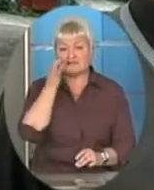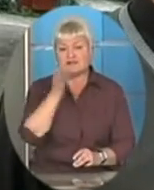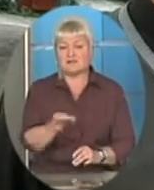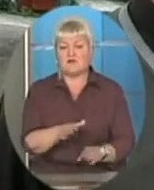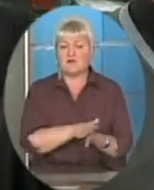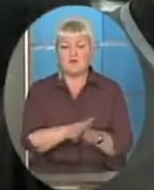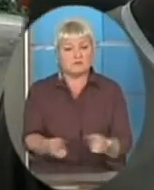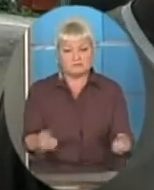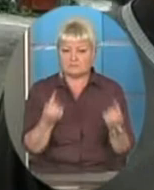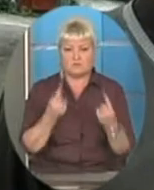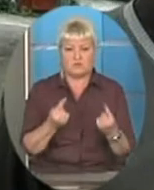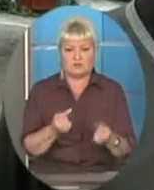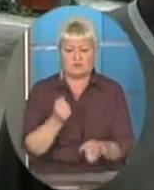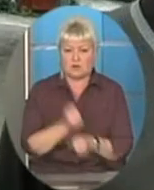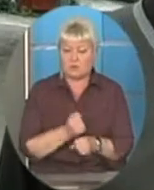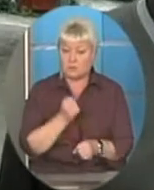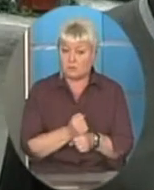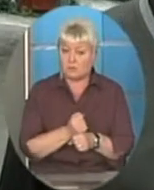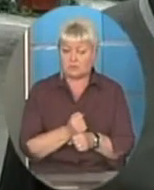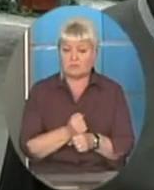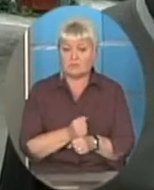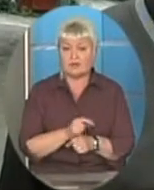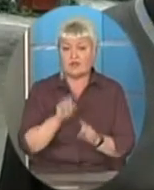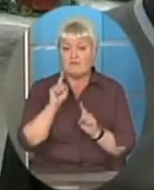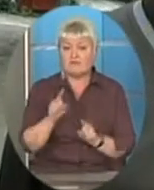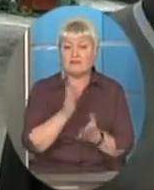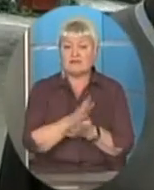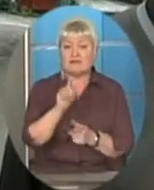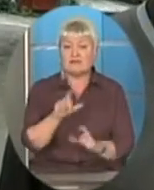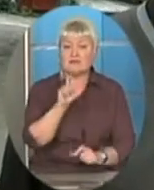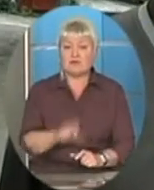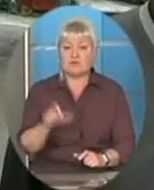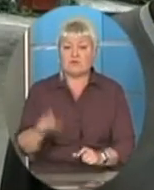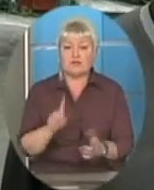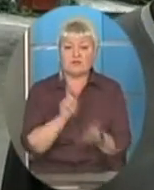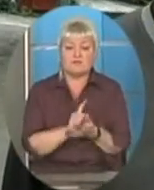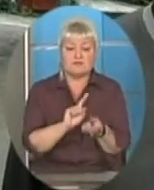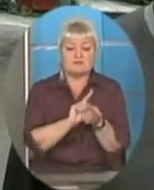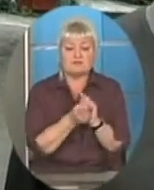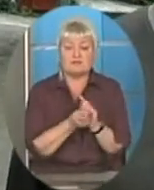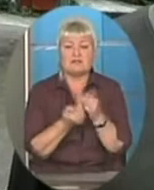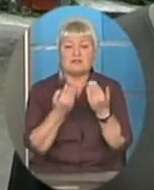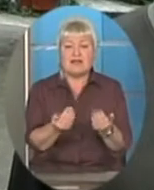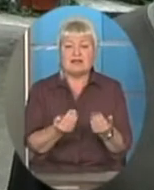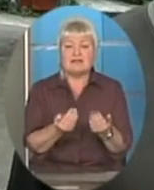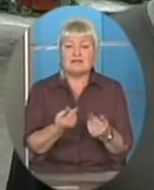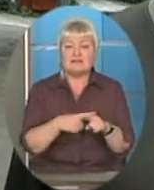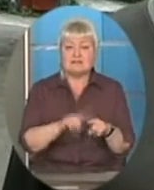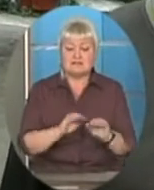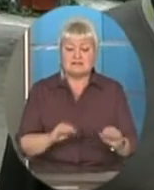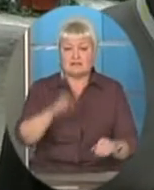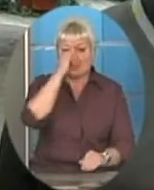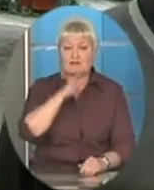колосальну роботу. Власне, вони є тими людьми, які мають замінити для цих дітей